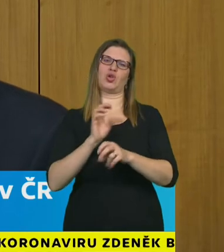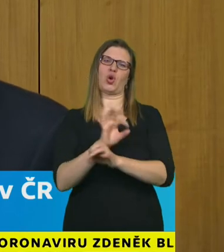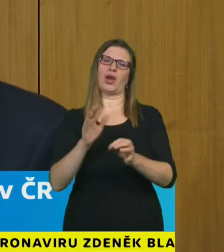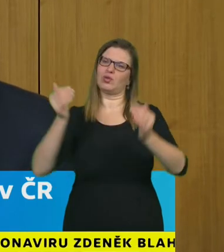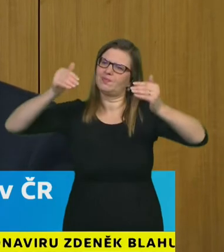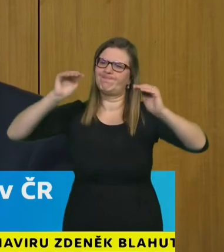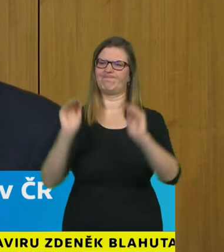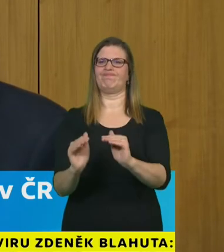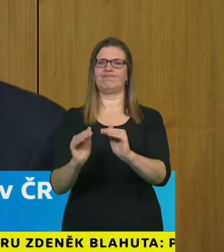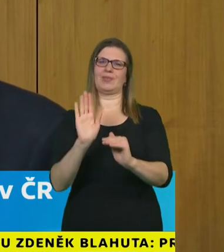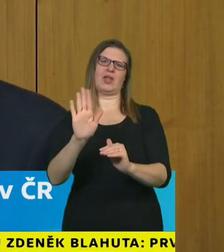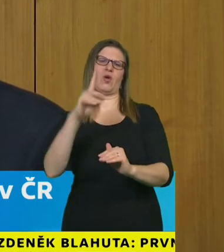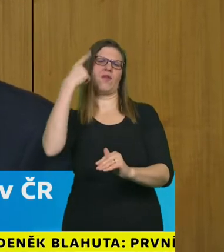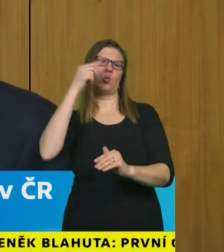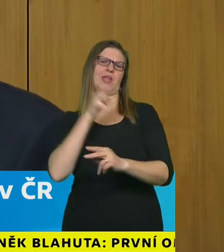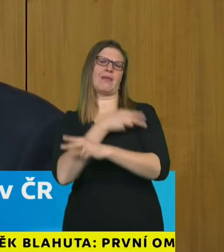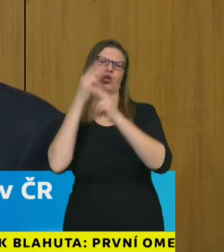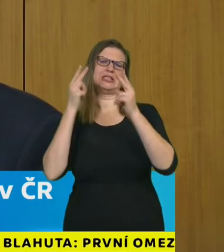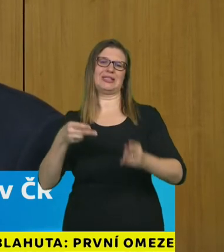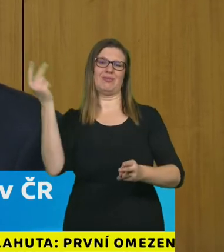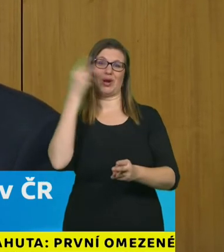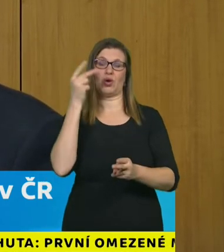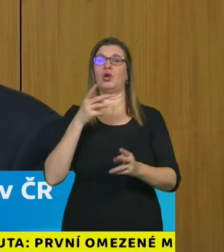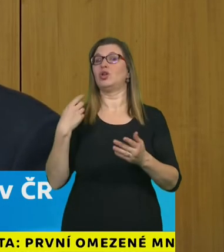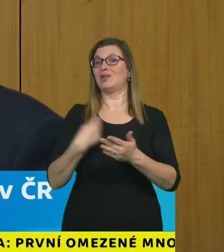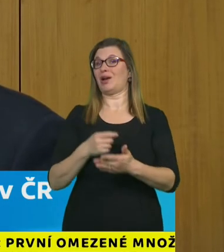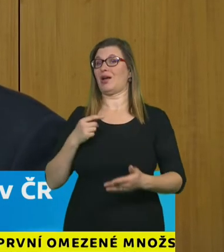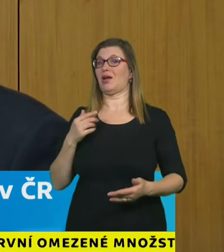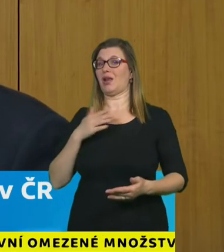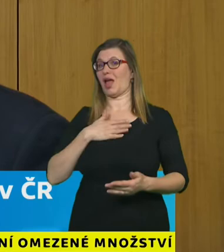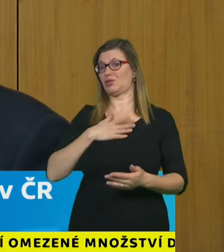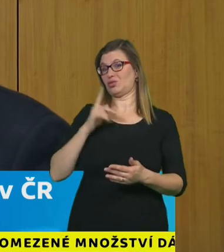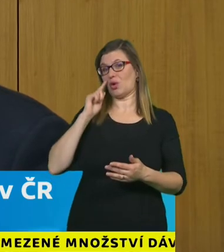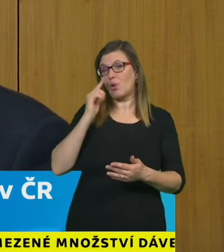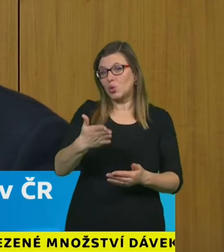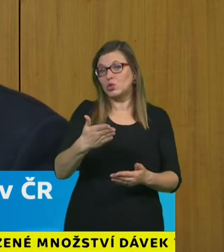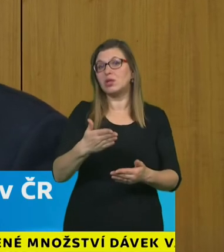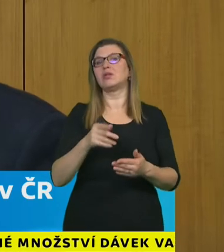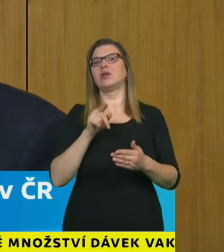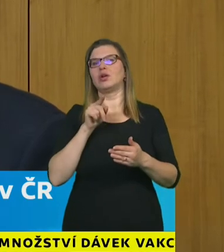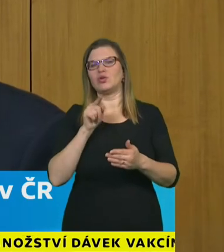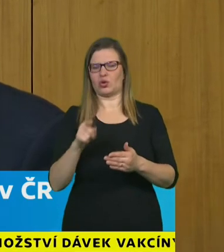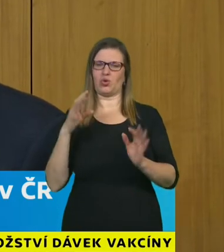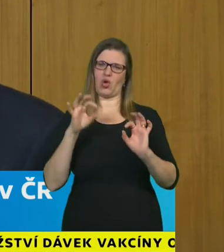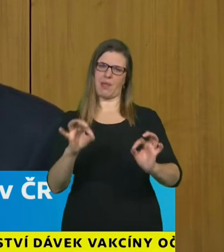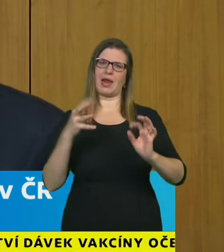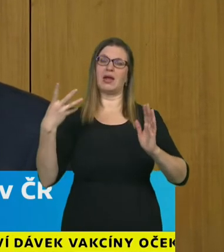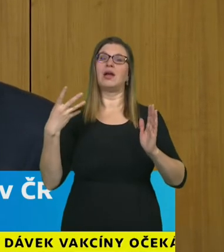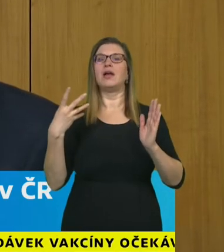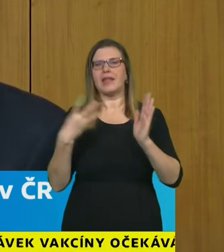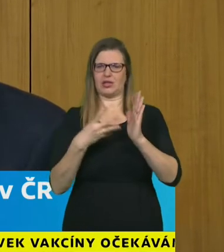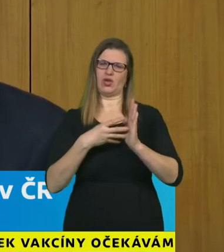těmito lidmi takže to jenom z našeho pohledu jakési doporučení hodné následování a to co budeme navrhovat na